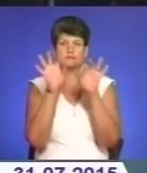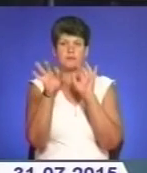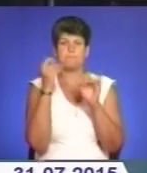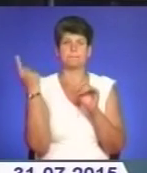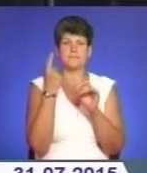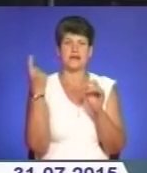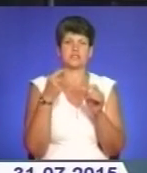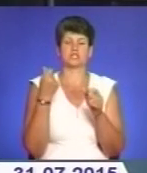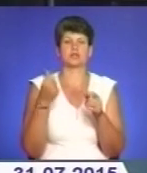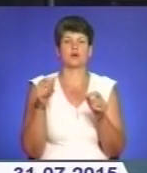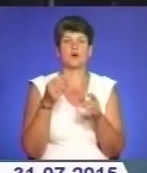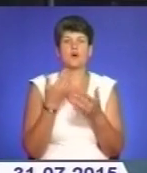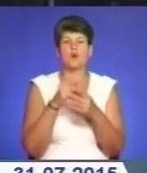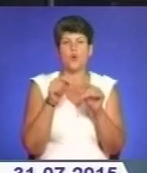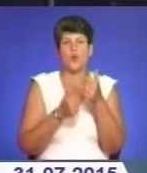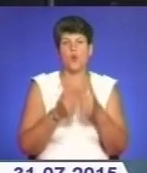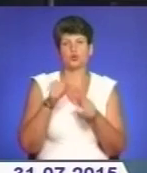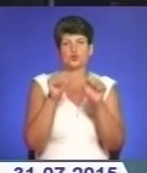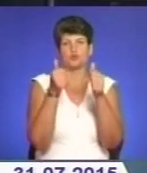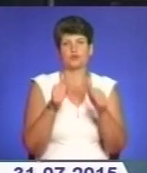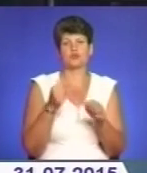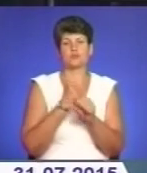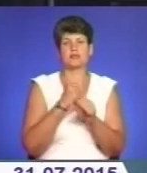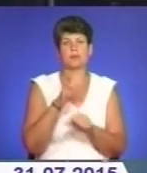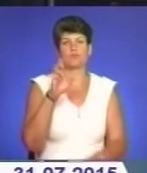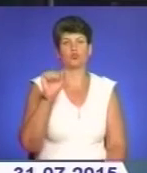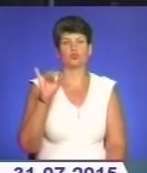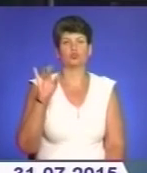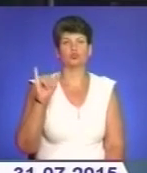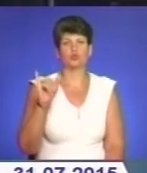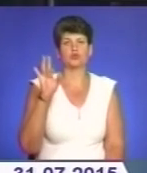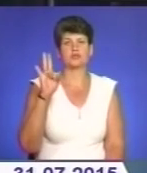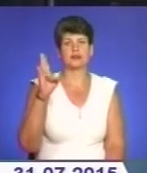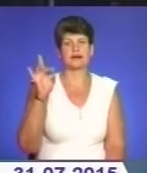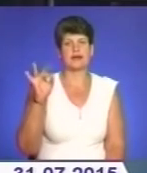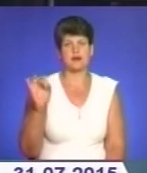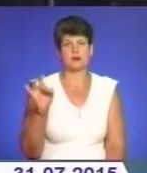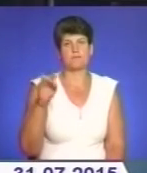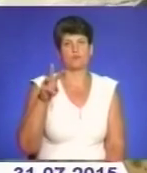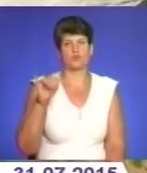та арт-об'єктів, який організувала галерея «Бункер Муз». Далі у сюжеті Ірини Демчук.